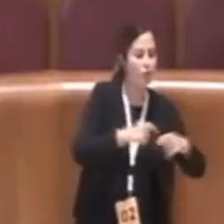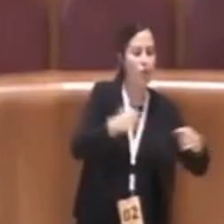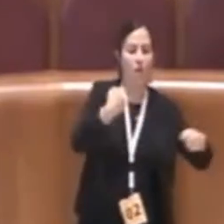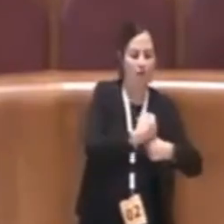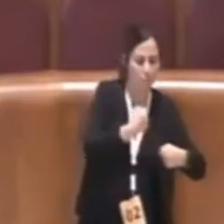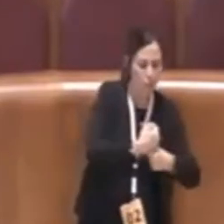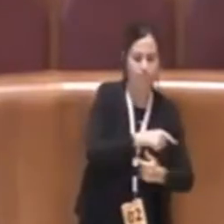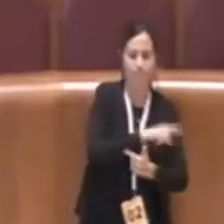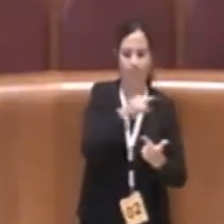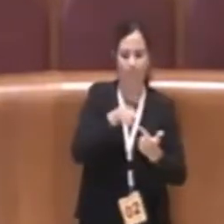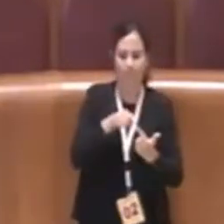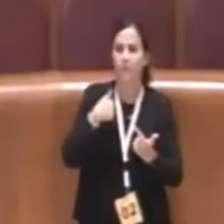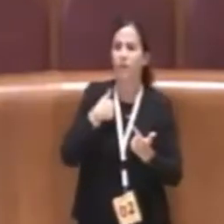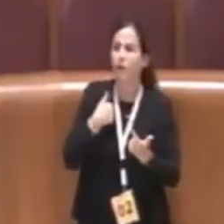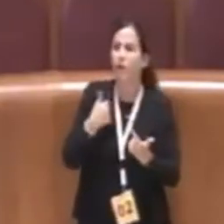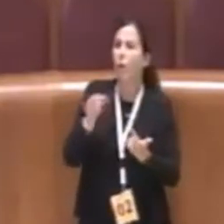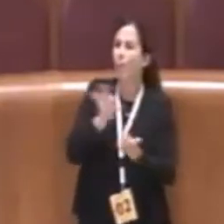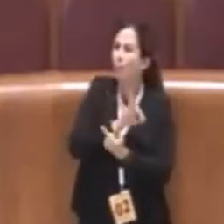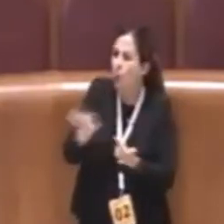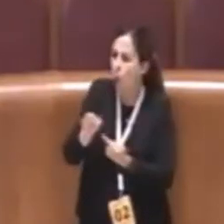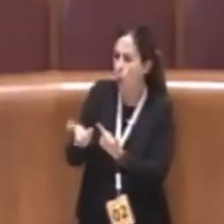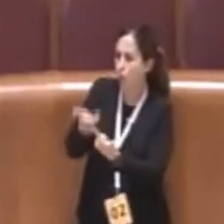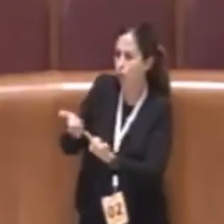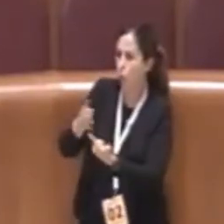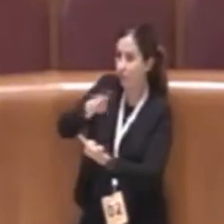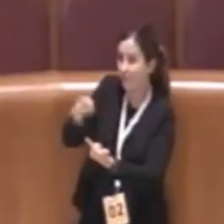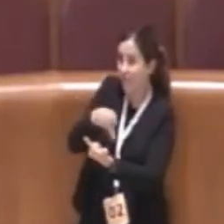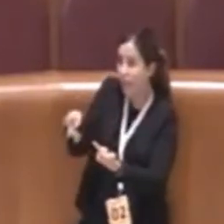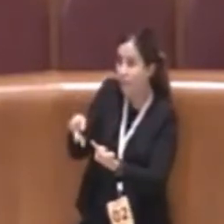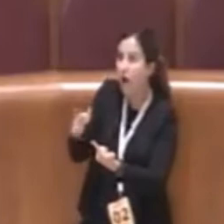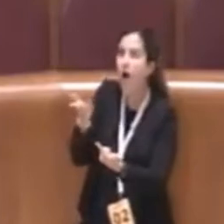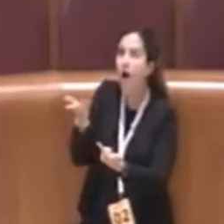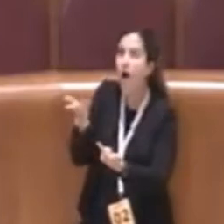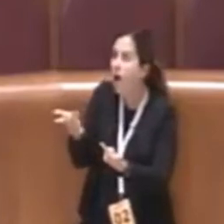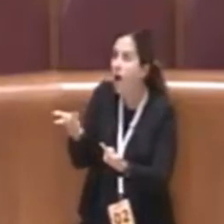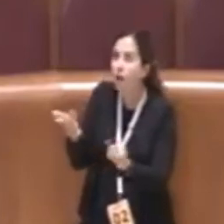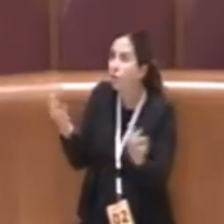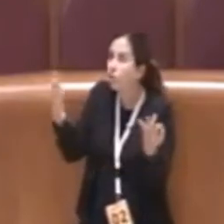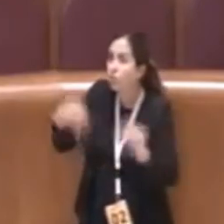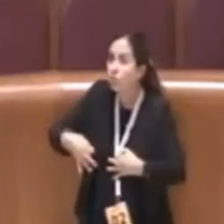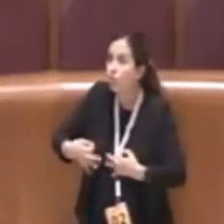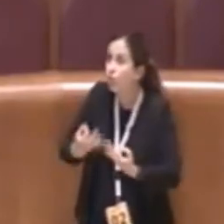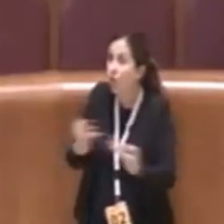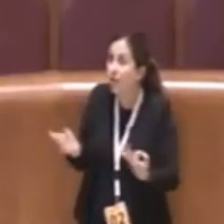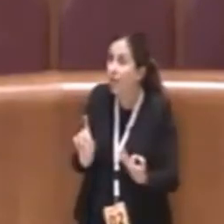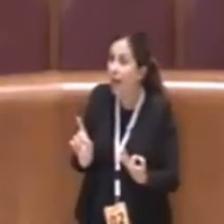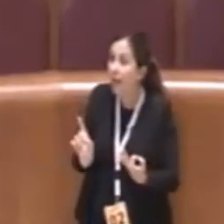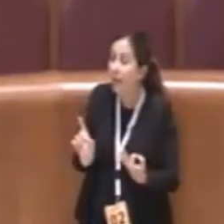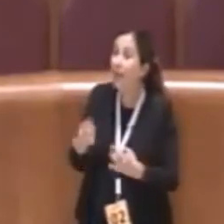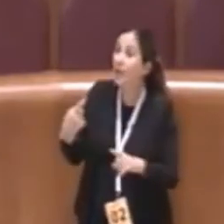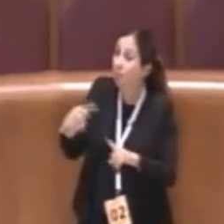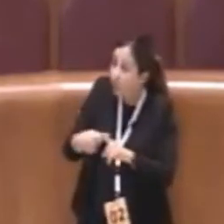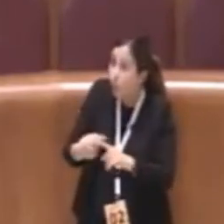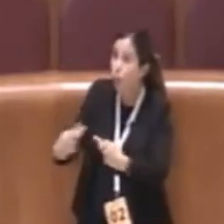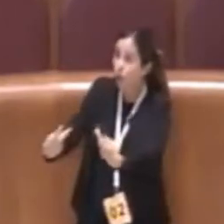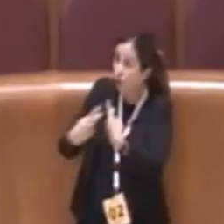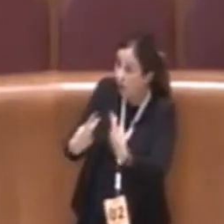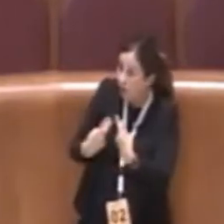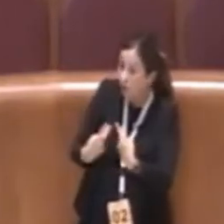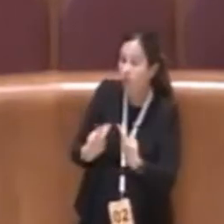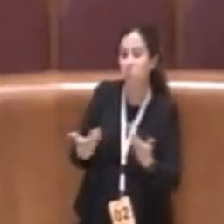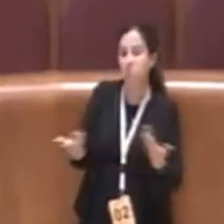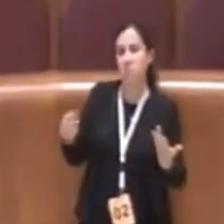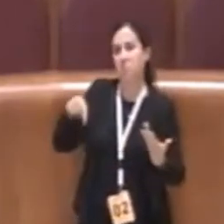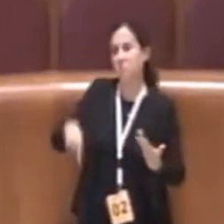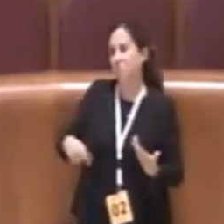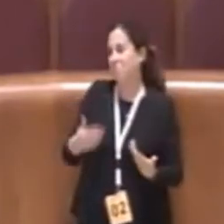e neanche con la pappa pronta ci date le volte proposte e venite qui a farci pure la ramanzina, questo sinceramente io non